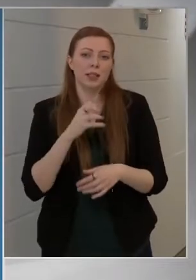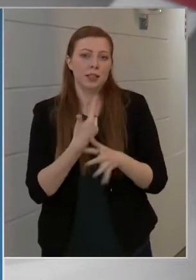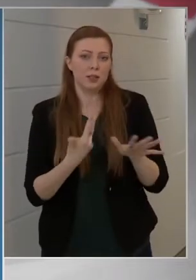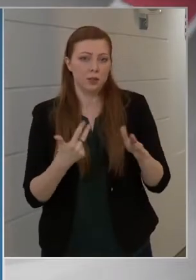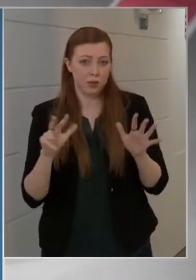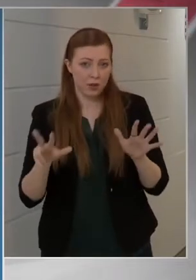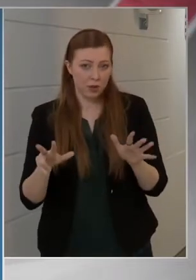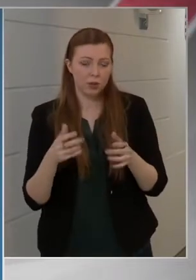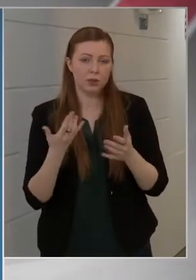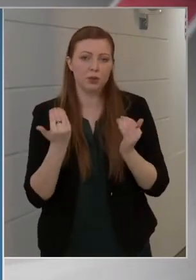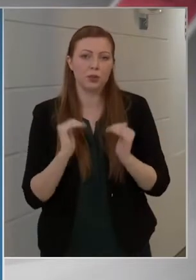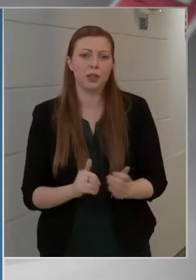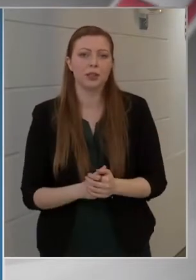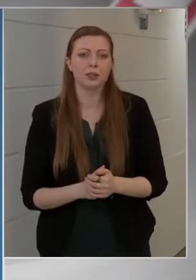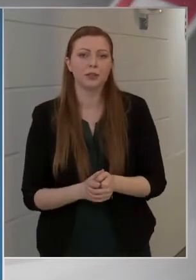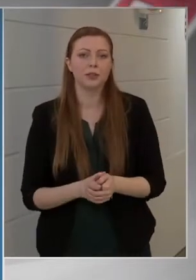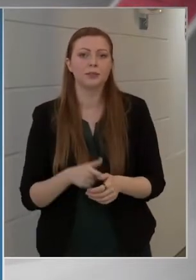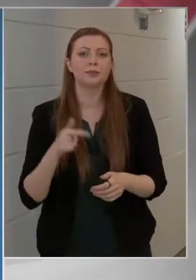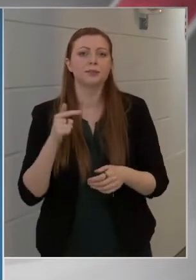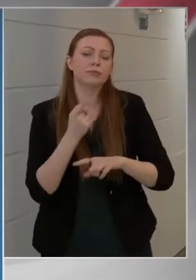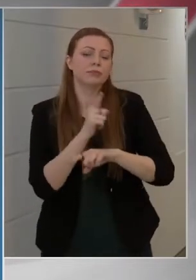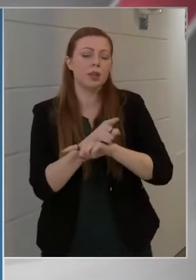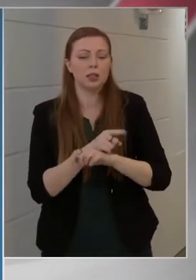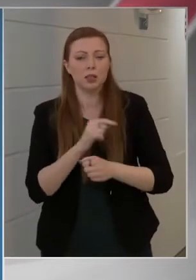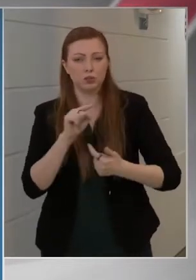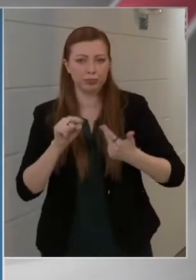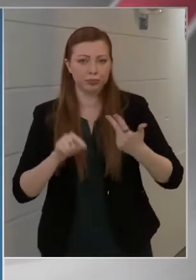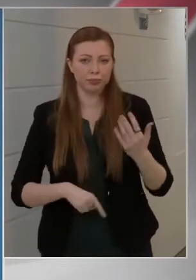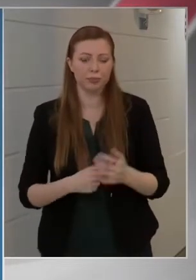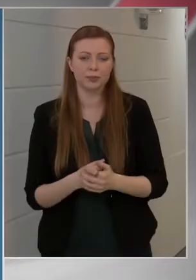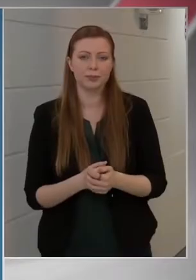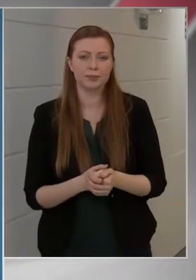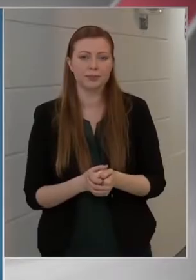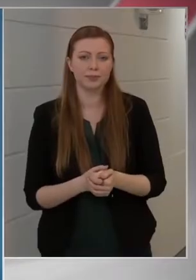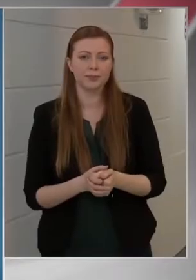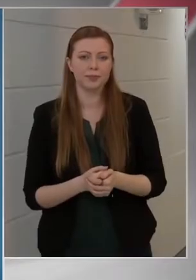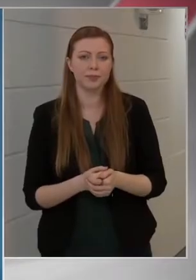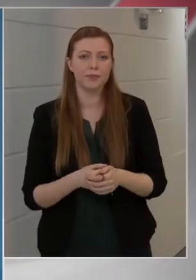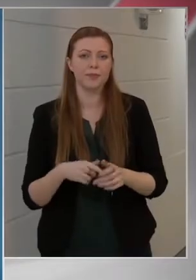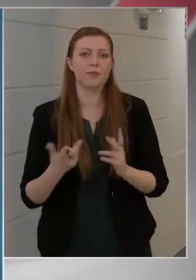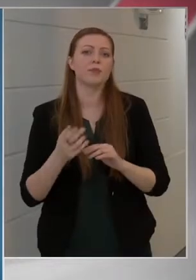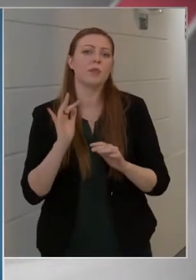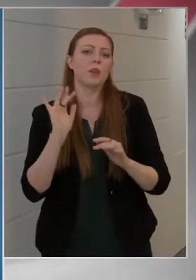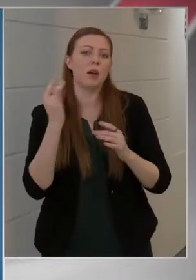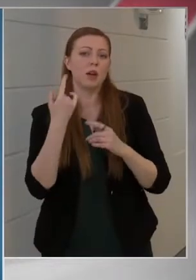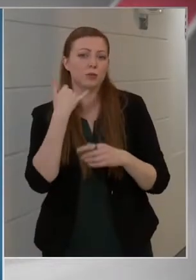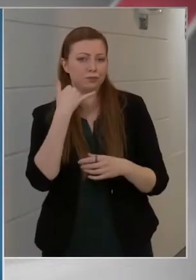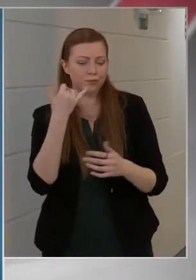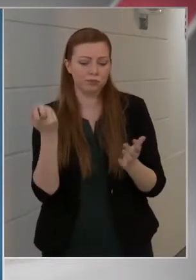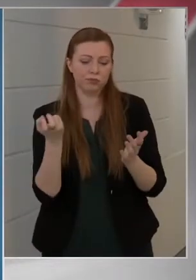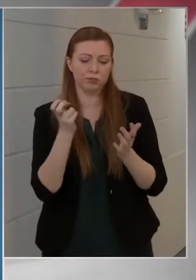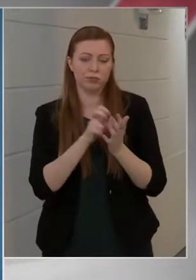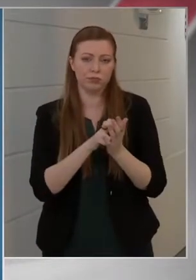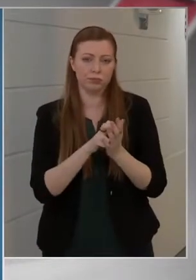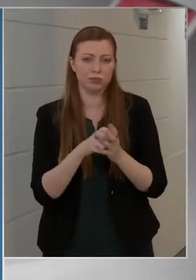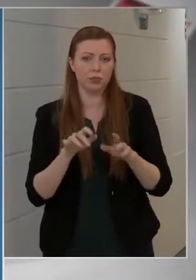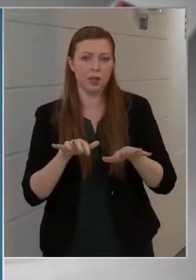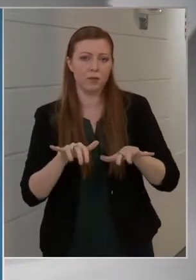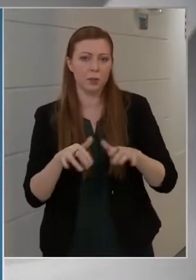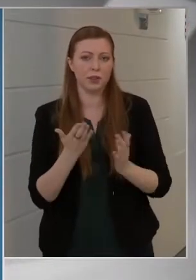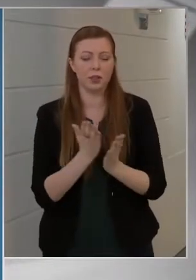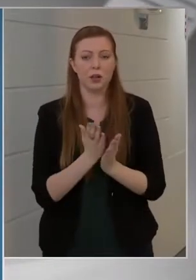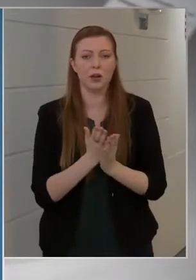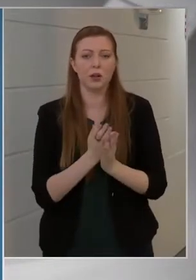tegnapi napon 1589-et rendeltünk el, az elektronikus ellenőrzés szolgáló mobiltelefonra tölthető informatikai